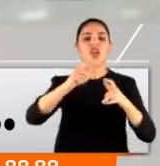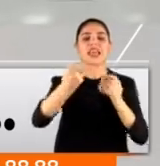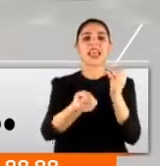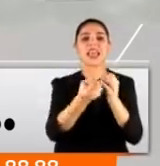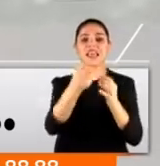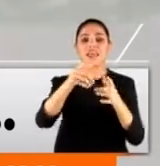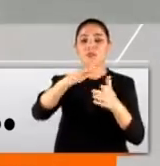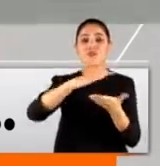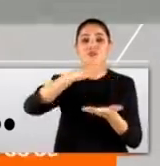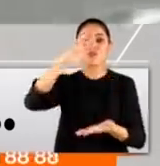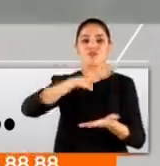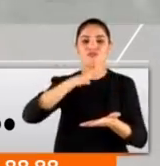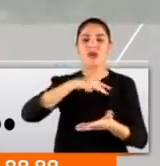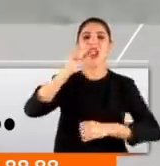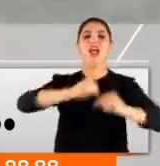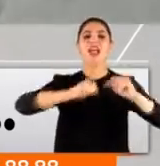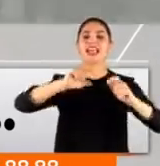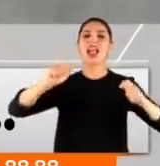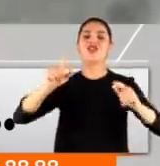rakiplerinden geri kalmak istemiyor.